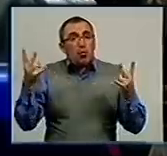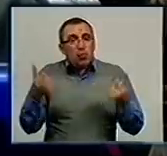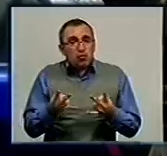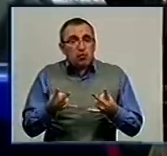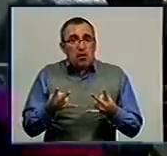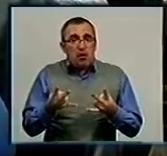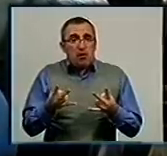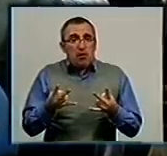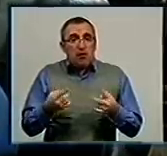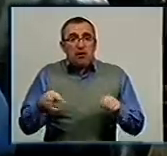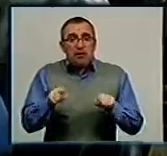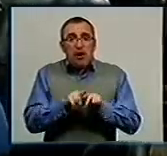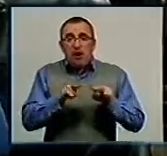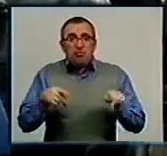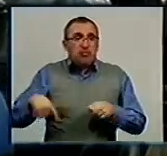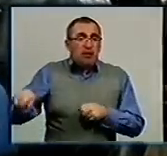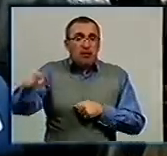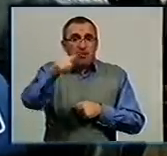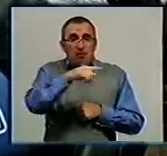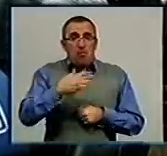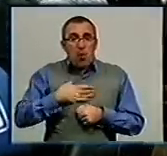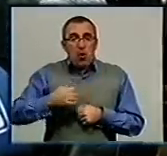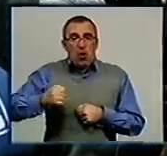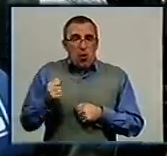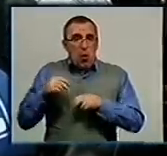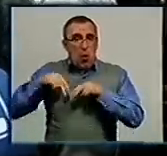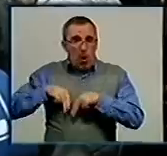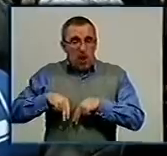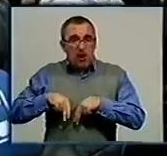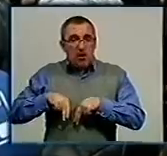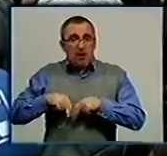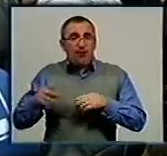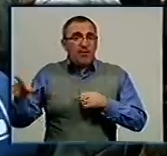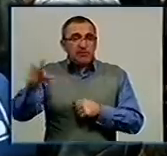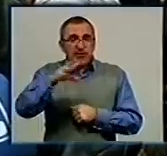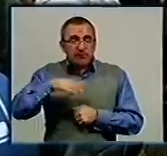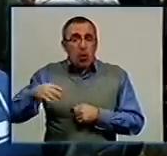так само, як я і інші мої колеги. І всі